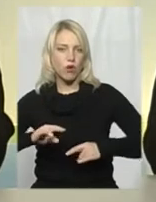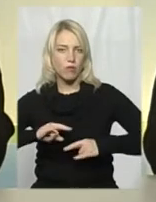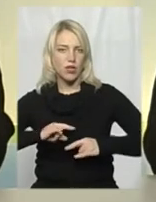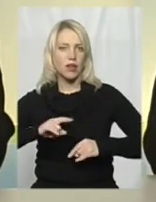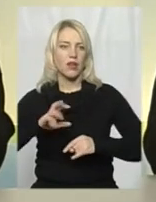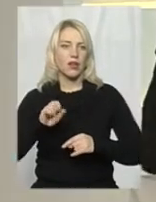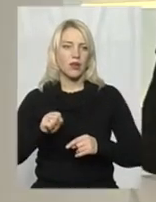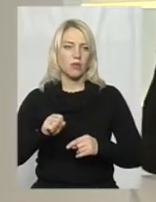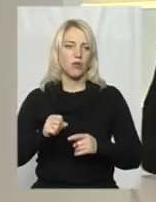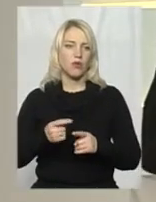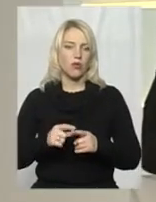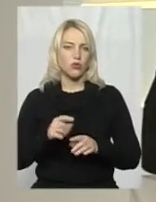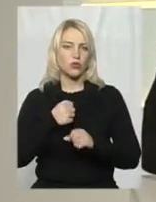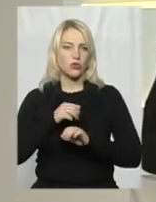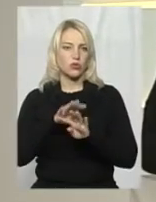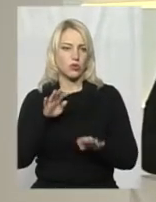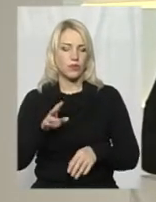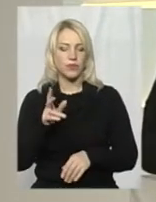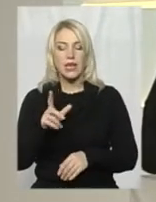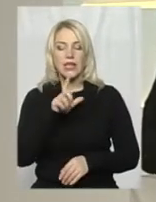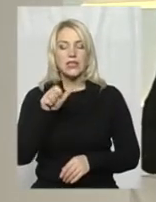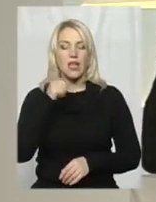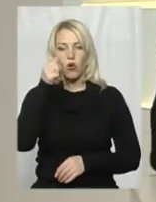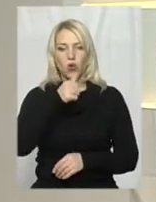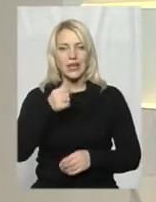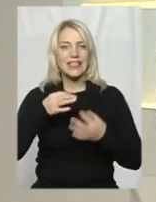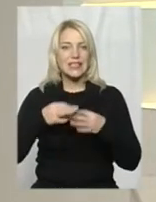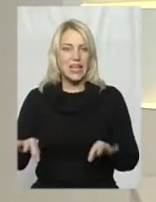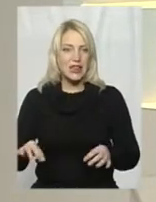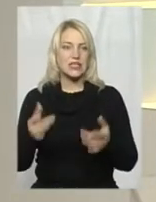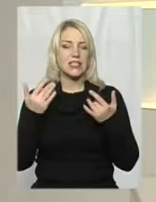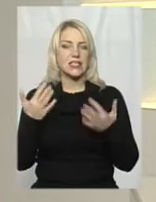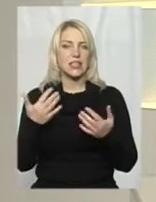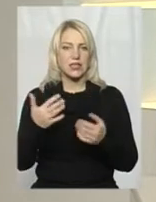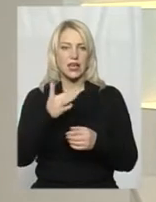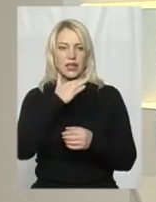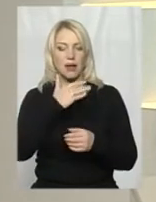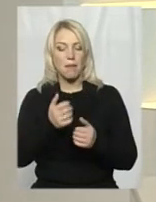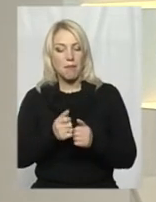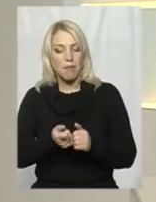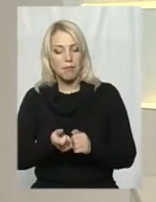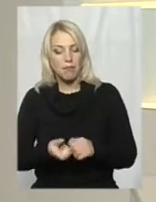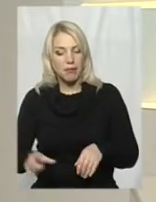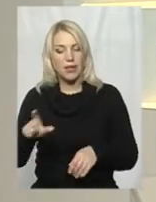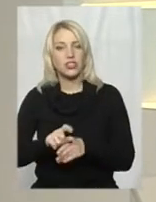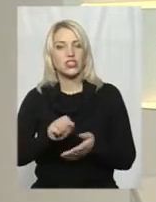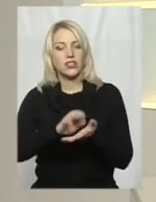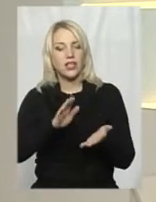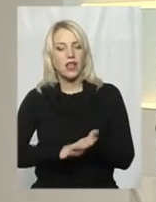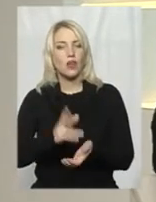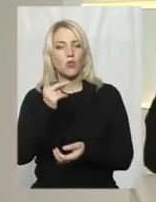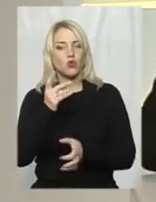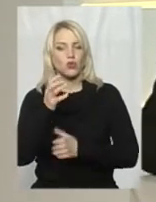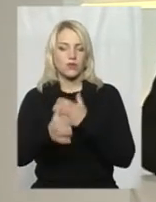Пане Миколу, за роки незалежності, наскільки більше даних про Другу світову війну з'явилося,